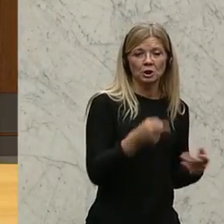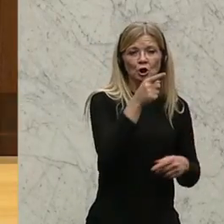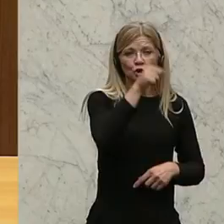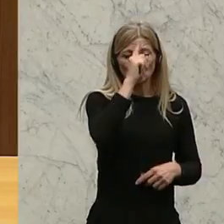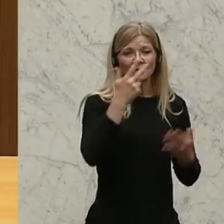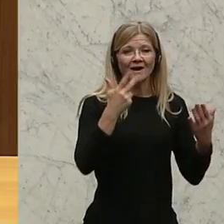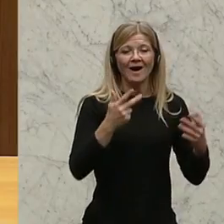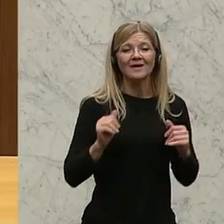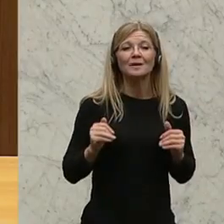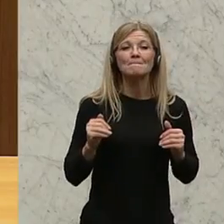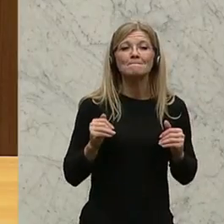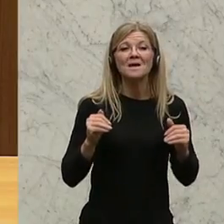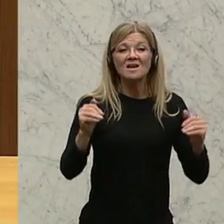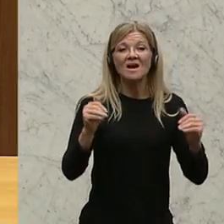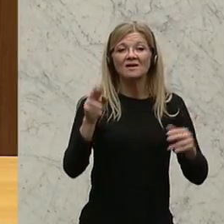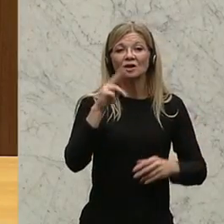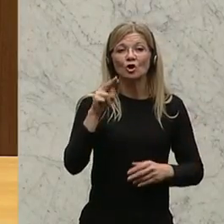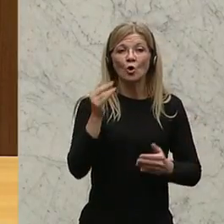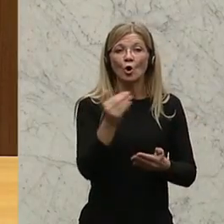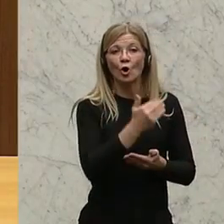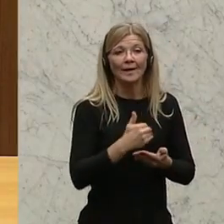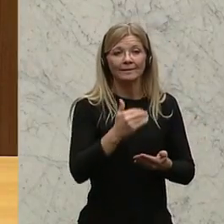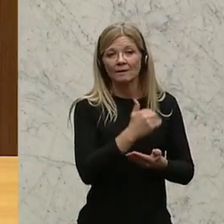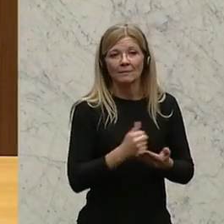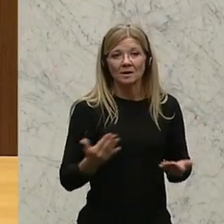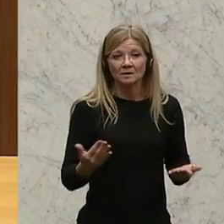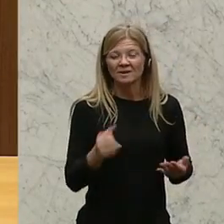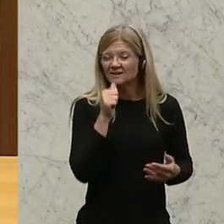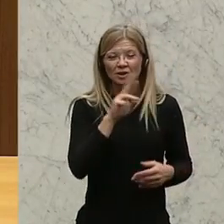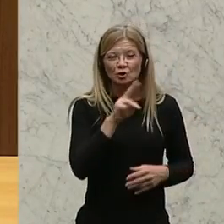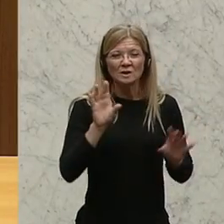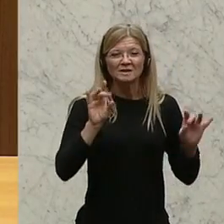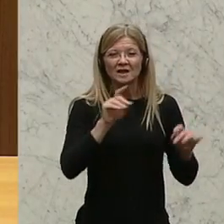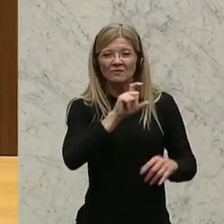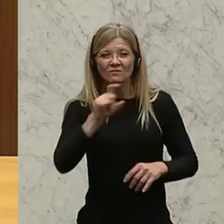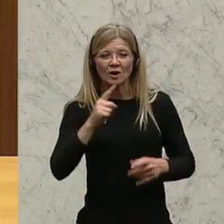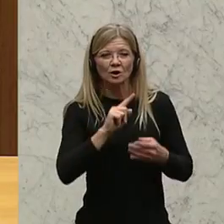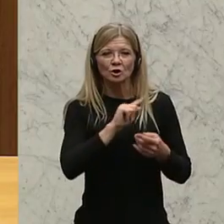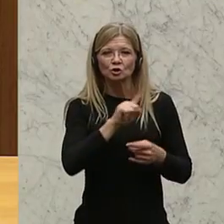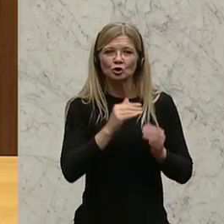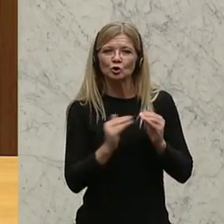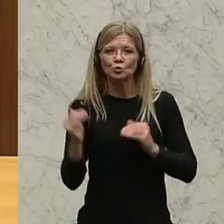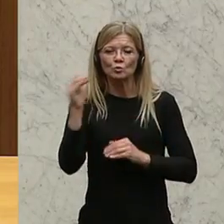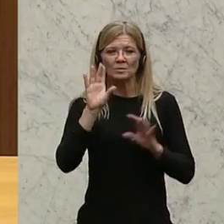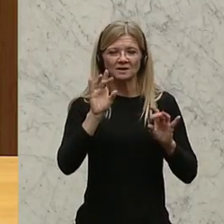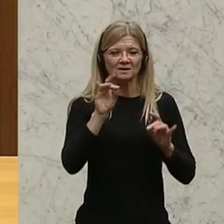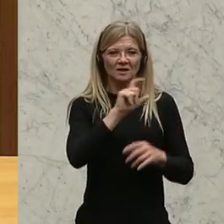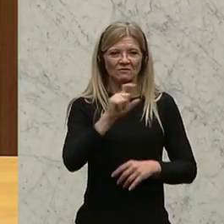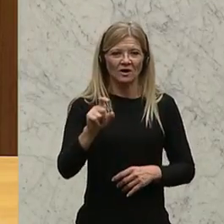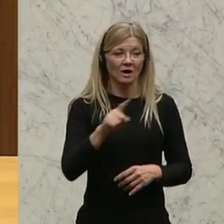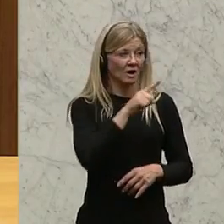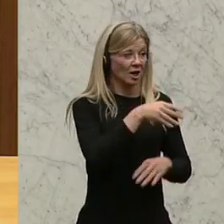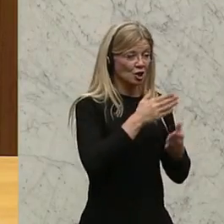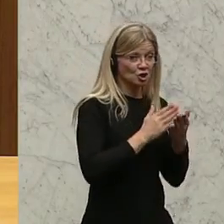Einnahmen. Also nicht nur das Zehnfache, sondern mehr ist das Zehnfache bei nicht der gleichen Anzahl an Sender. In der Schweiz sind die Gebühren etwa